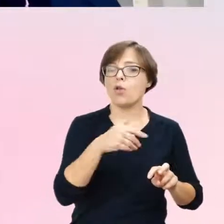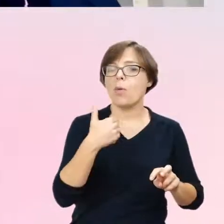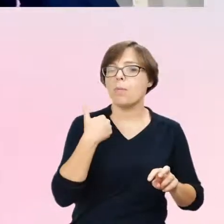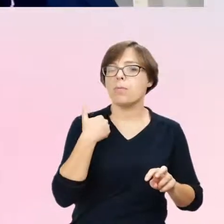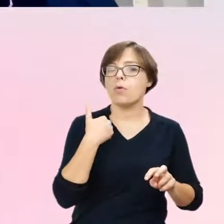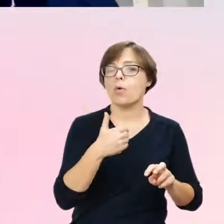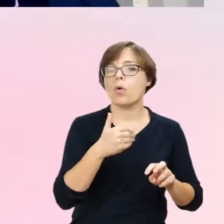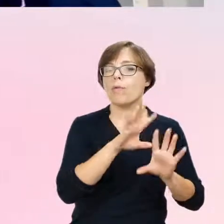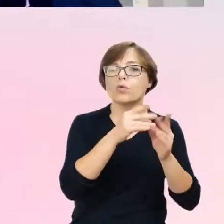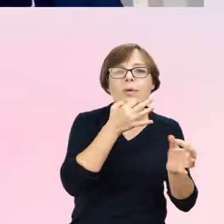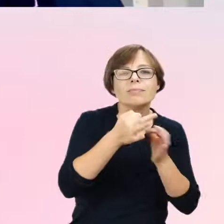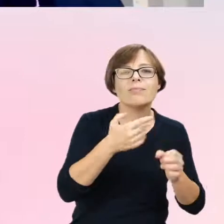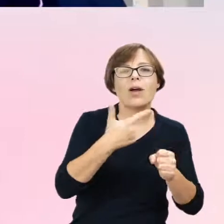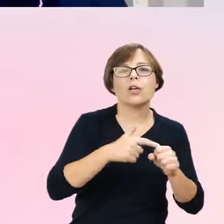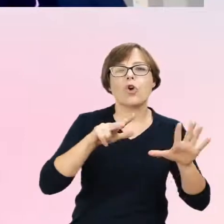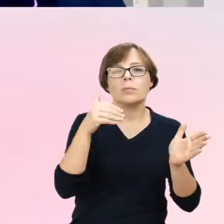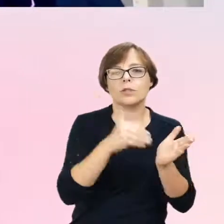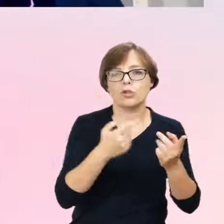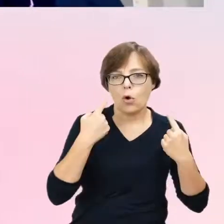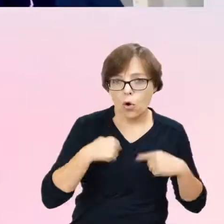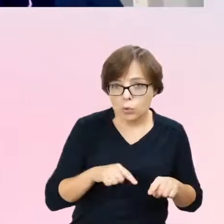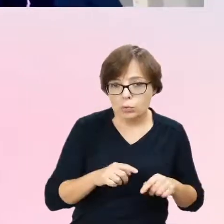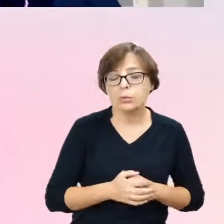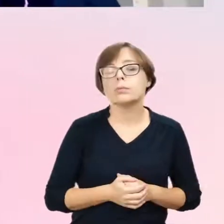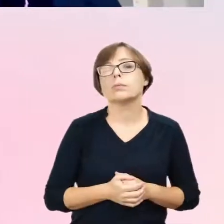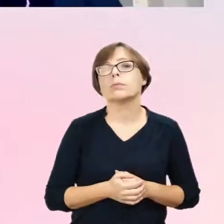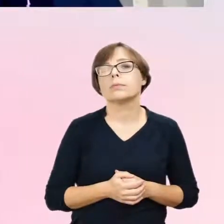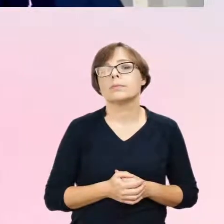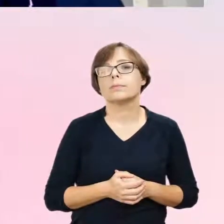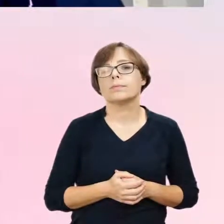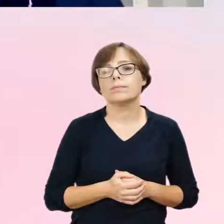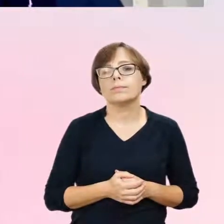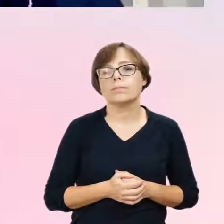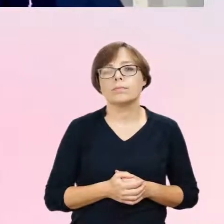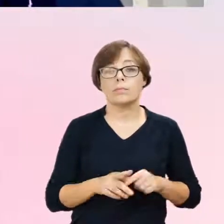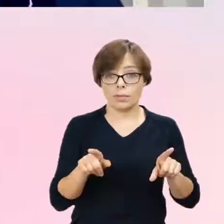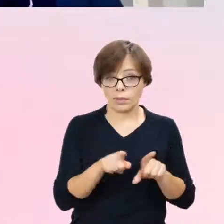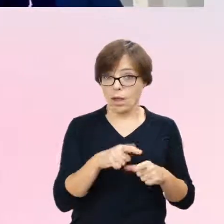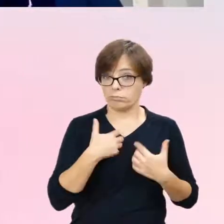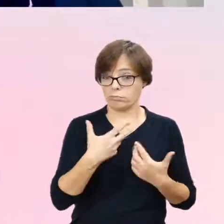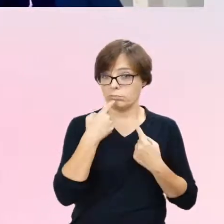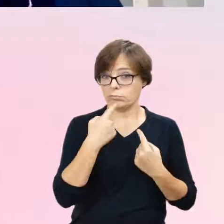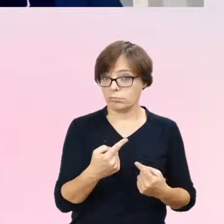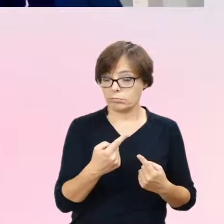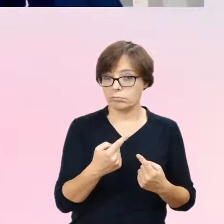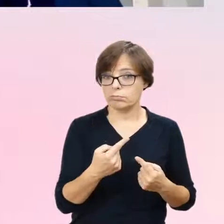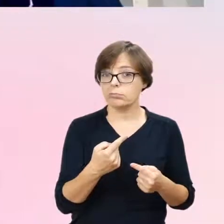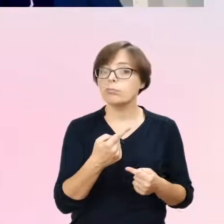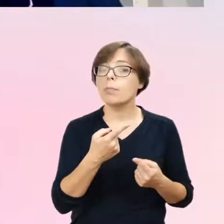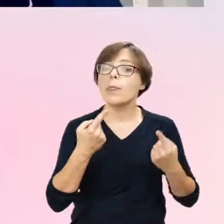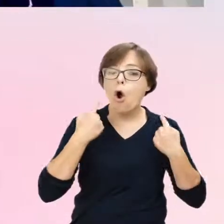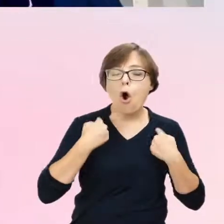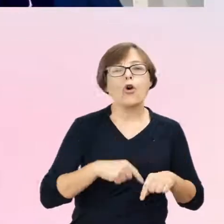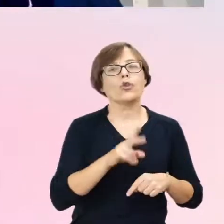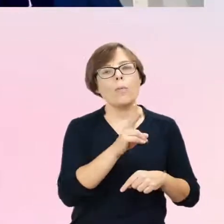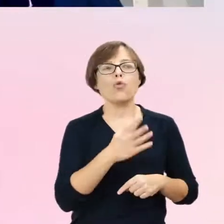28 tysiącach respondentów, także podkreślić to, że spośród osób, które identyfikują się jako